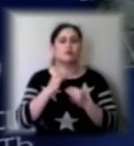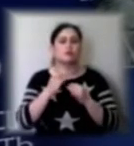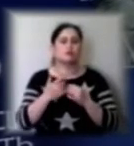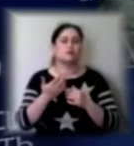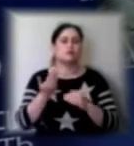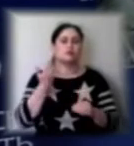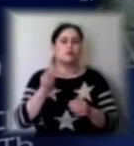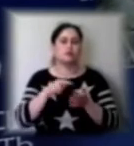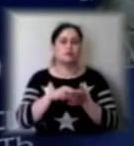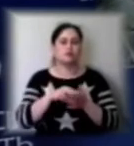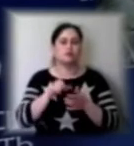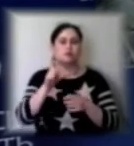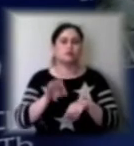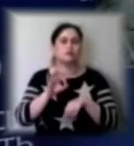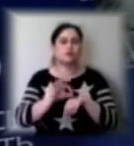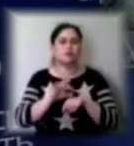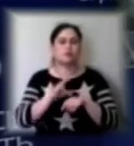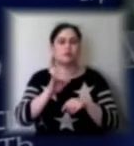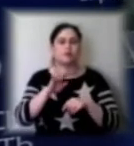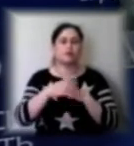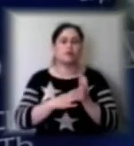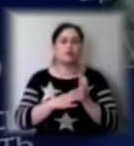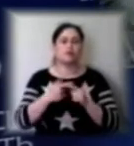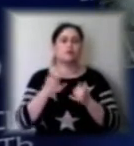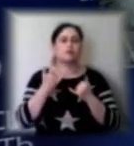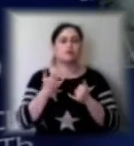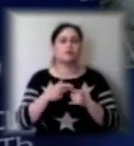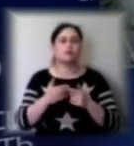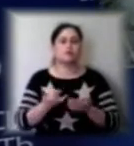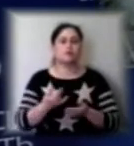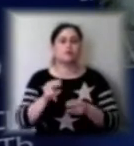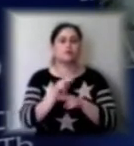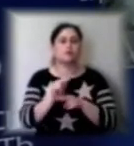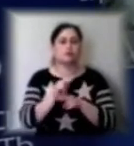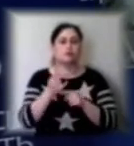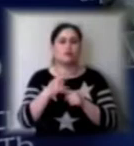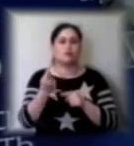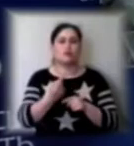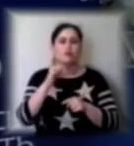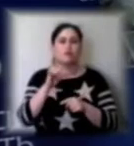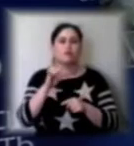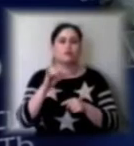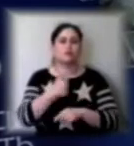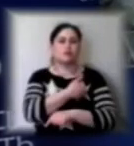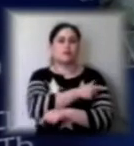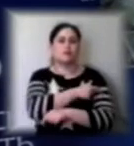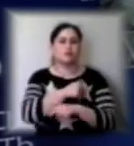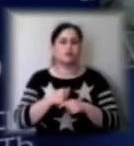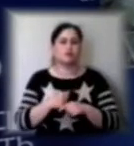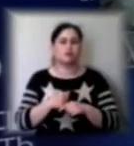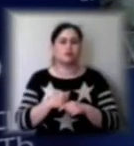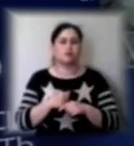COVID-19. Наразі вона перебуває на лікуванні в обласній інфекційній лікарні. Її стан середньої